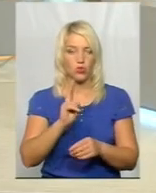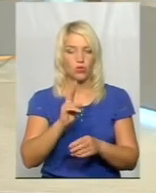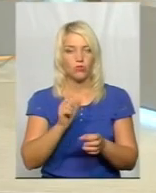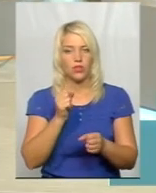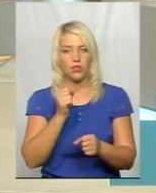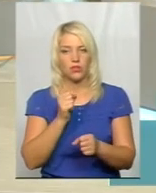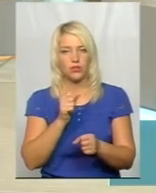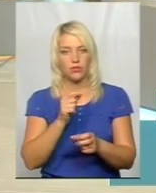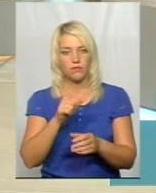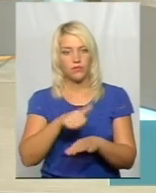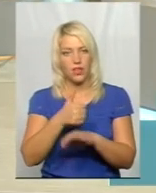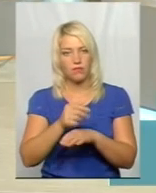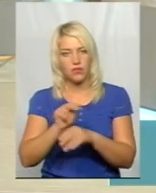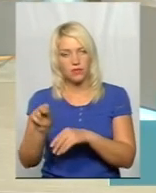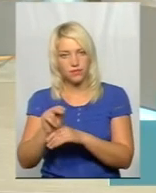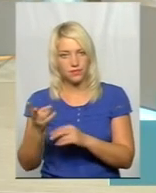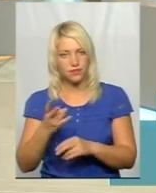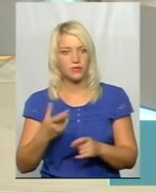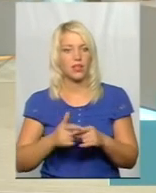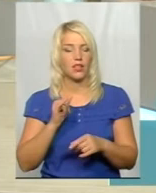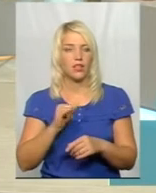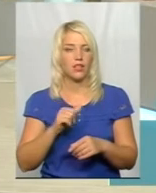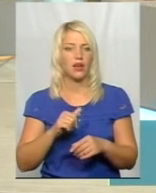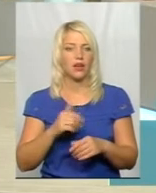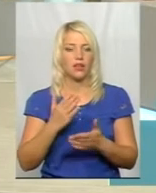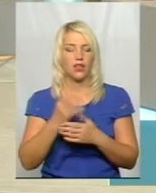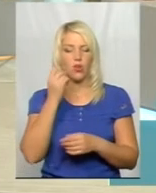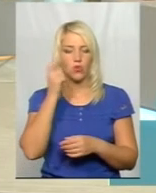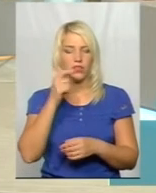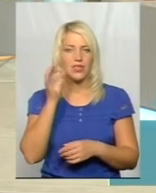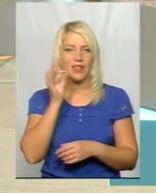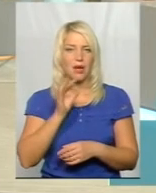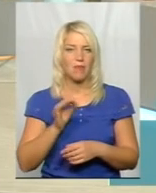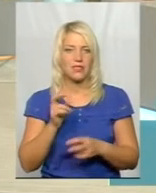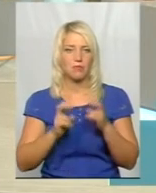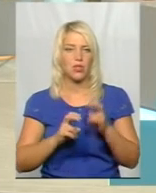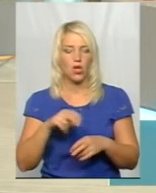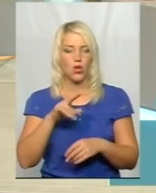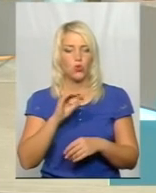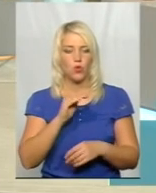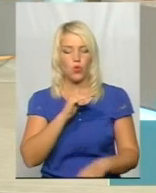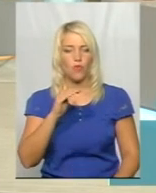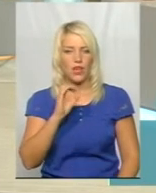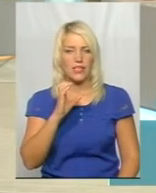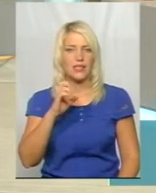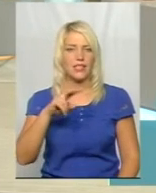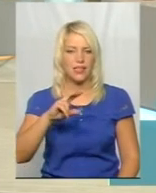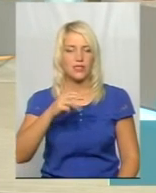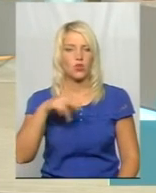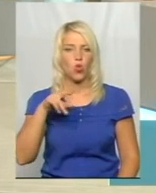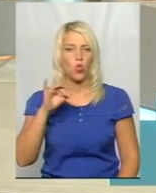плані. Крім того, є таке українсько-німецьке підприємство Дювельсдорг Україна, яке